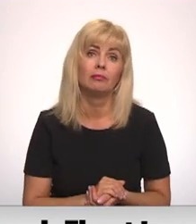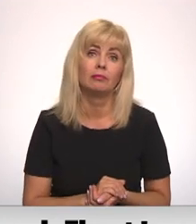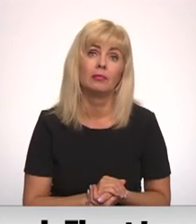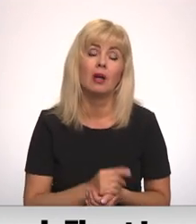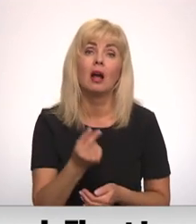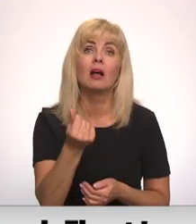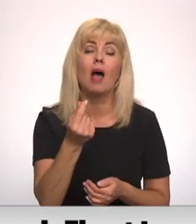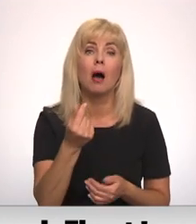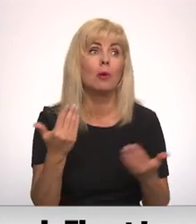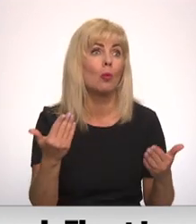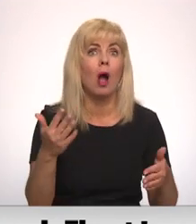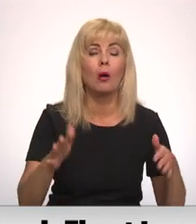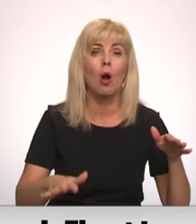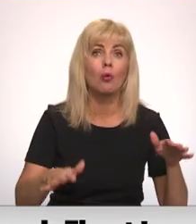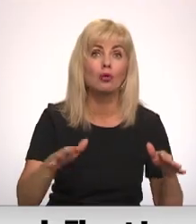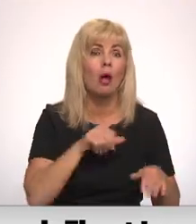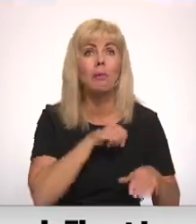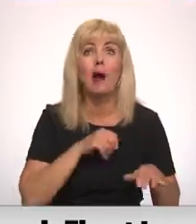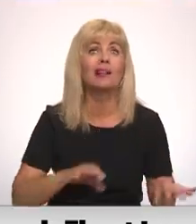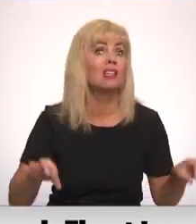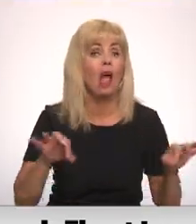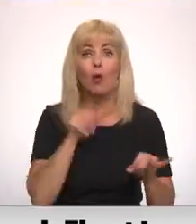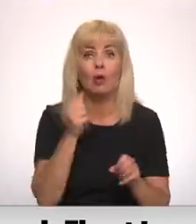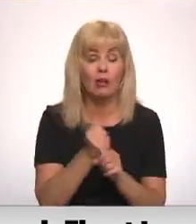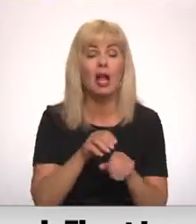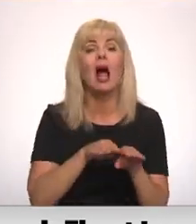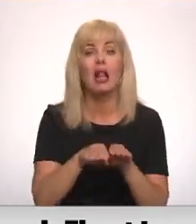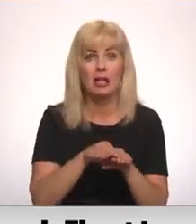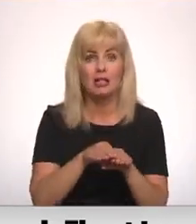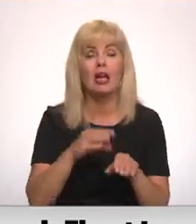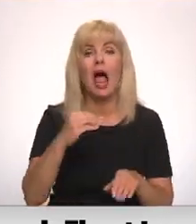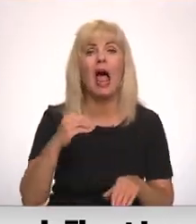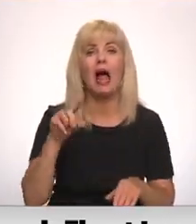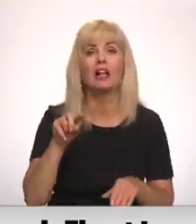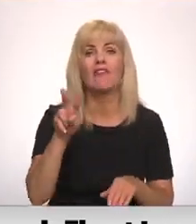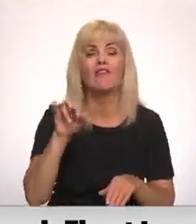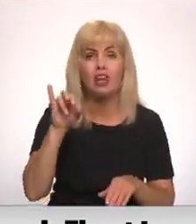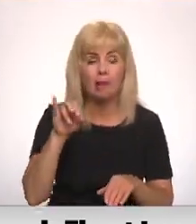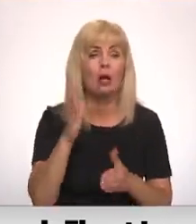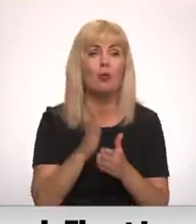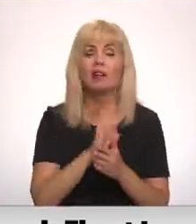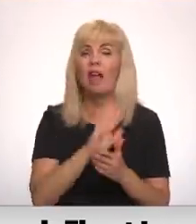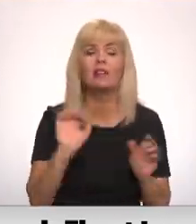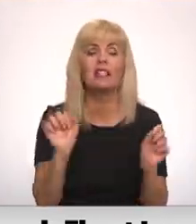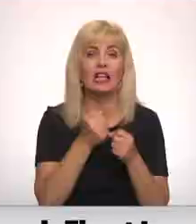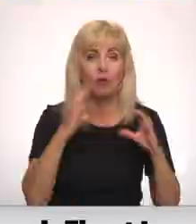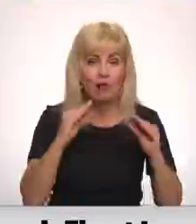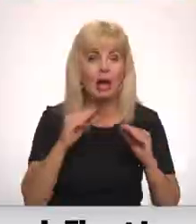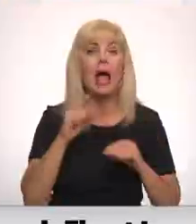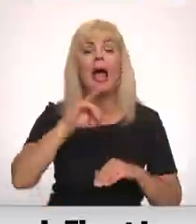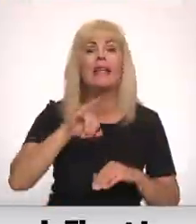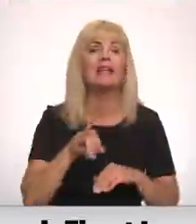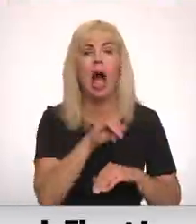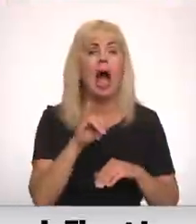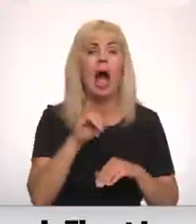Knapi rokas kustās, pats neko nevar izdarīt. Līdzīgi bija arī Elvim. Tas notika tikai nevis līgo vakarā, bet jāņu dienā.